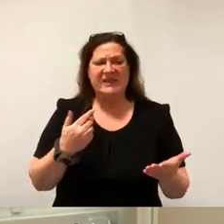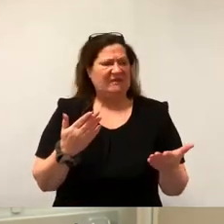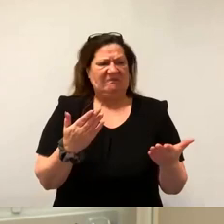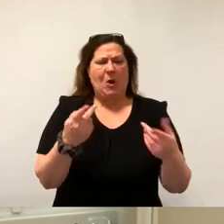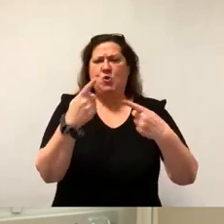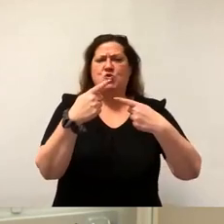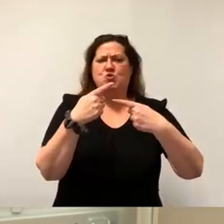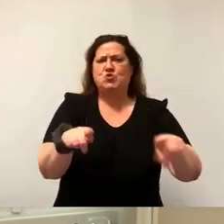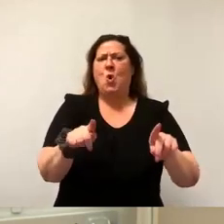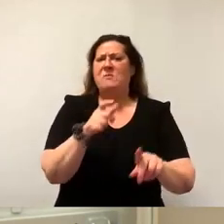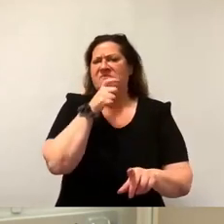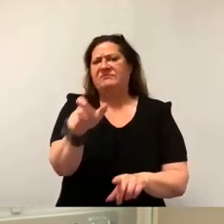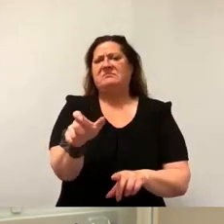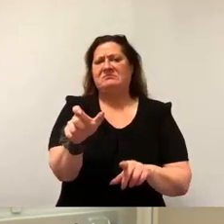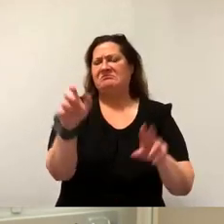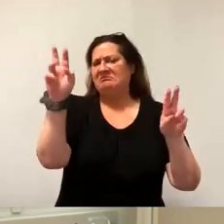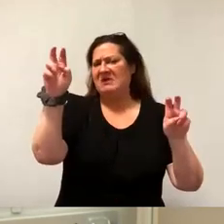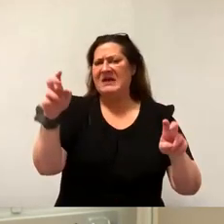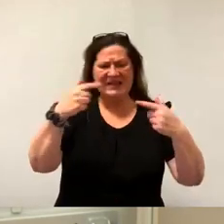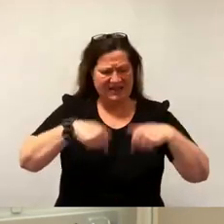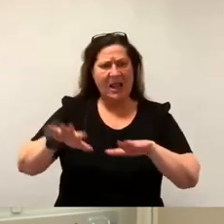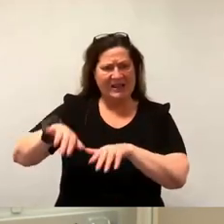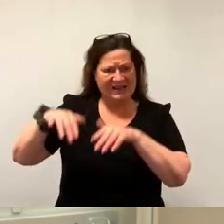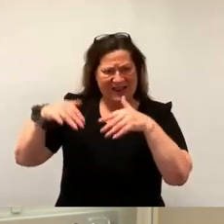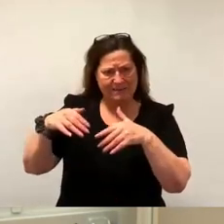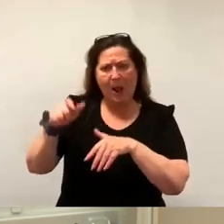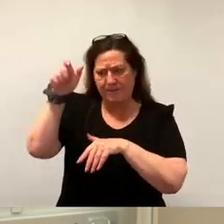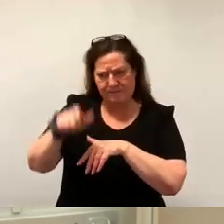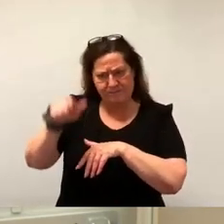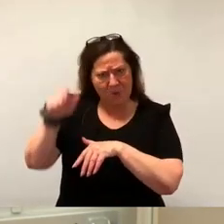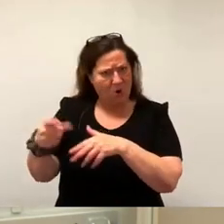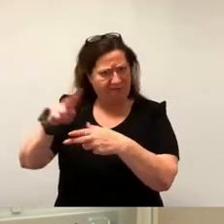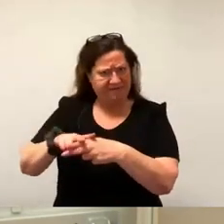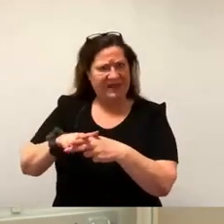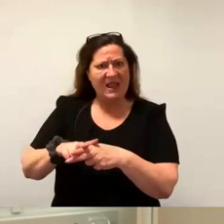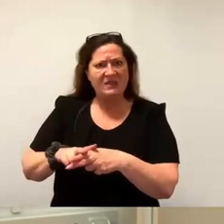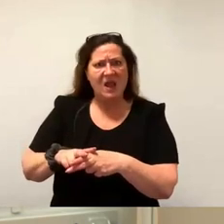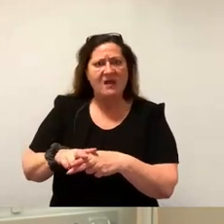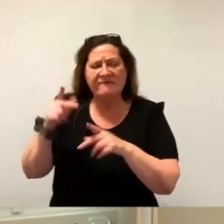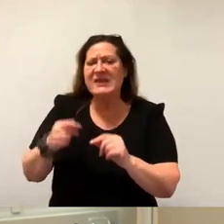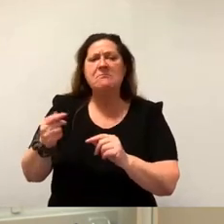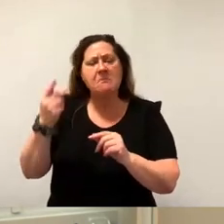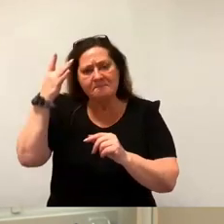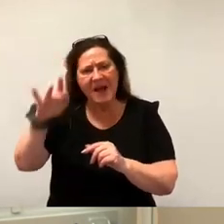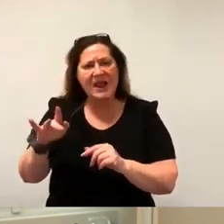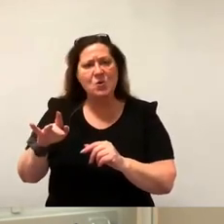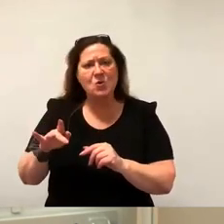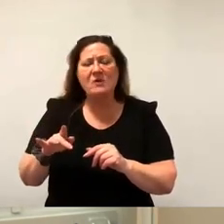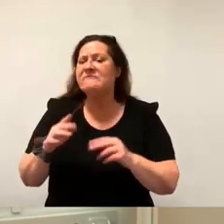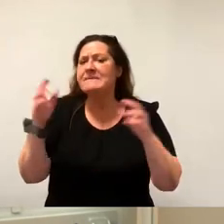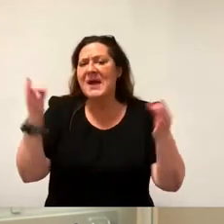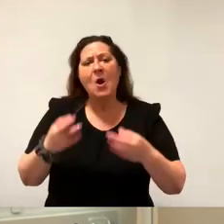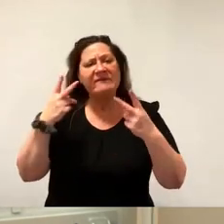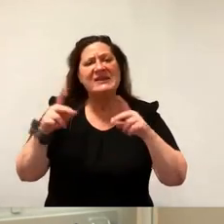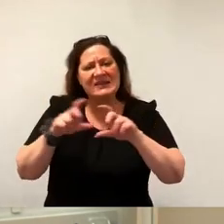sagt, wir als das Gremium, was die Bürgerinnen und Bürger vertritt, wir der mehrheitlichen Meinung sind, etwas sei nötig. Das sei ein